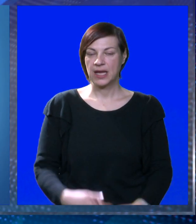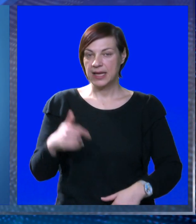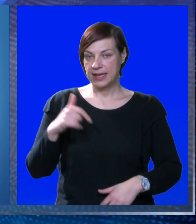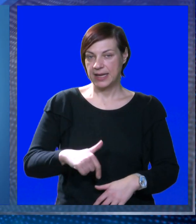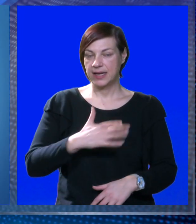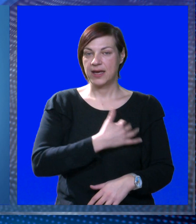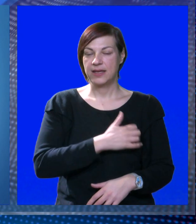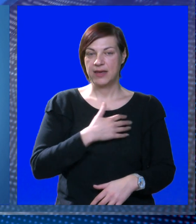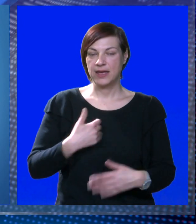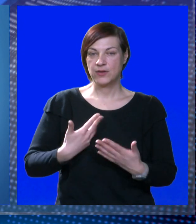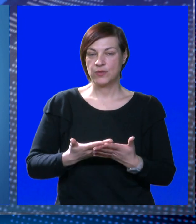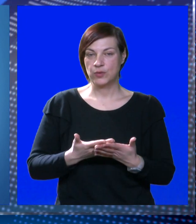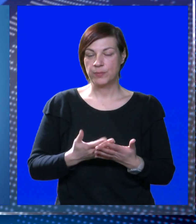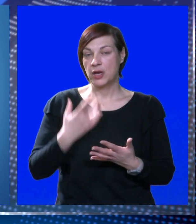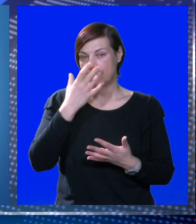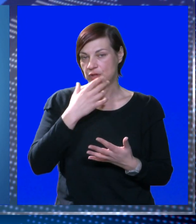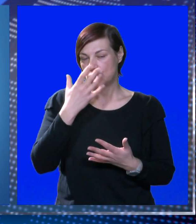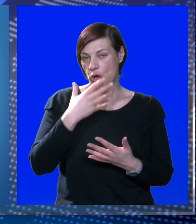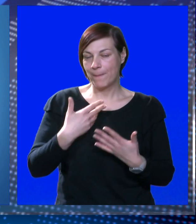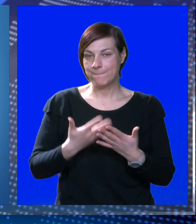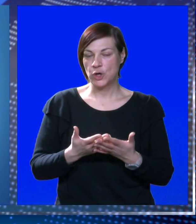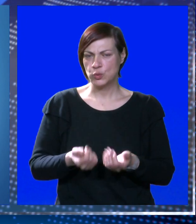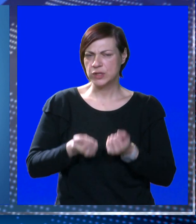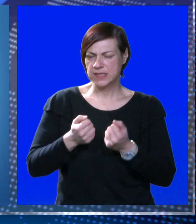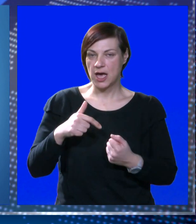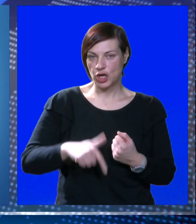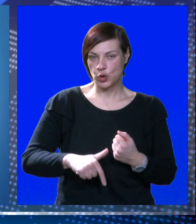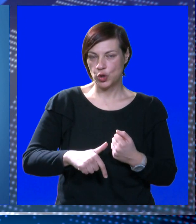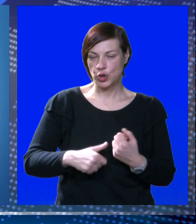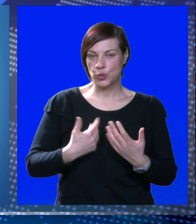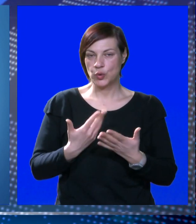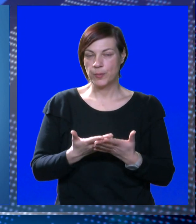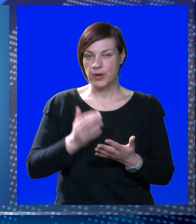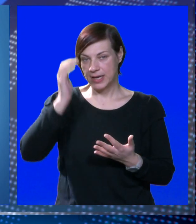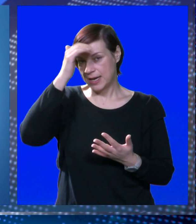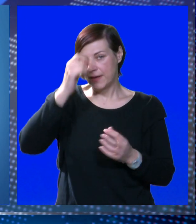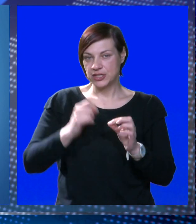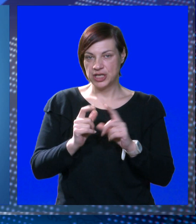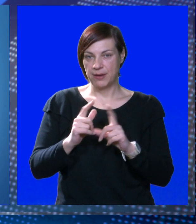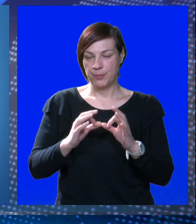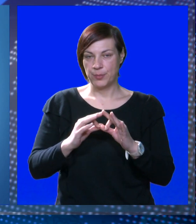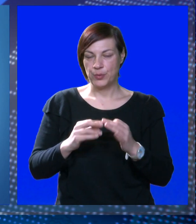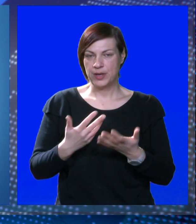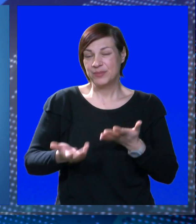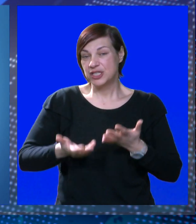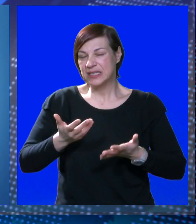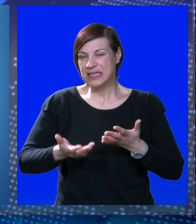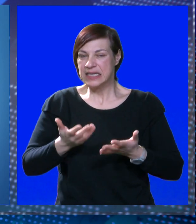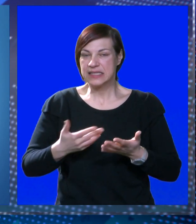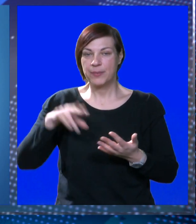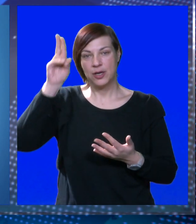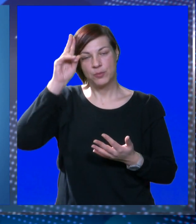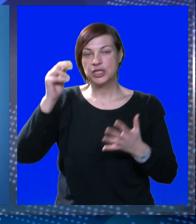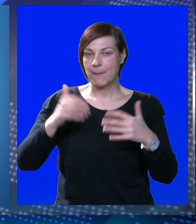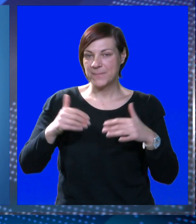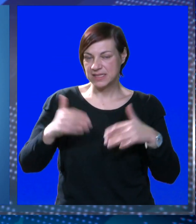Na krajnjem jugu Hrvatske i Dalje relativno toplo, uzumjereno i jako jugo, tek ponegdje na večer bura. Biće nestabilno